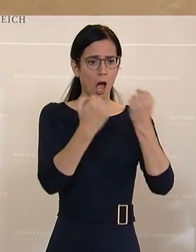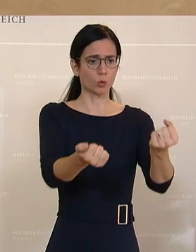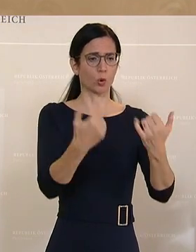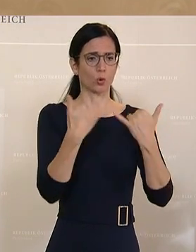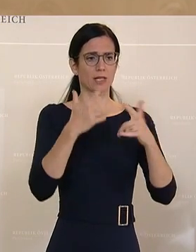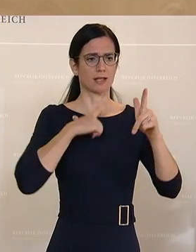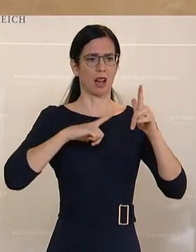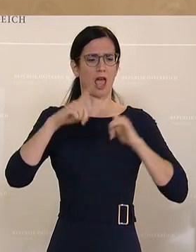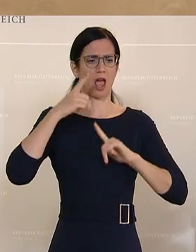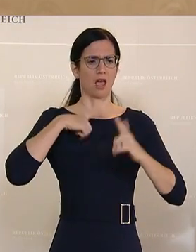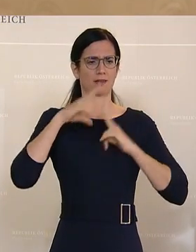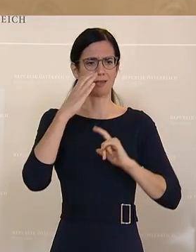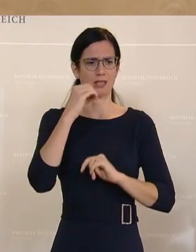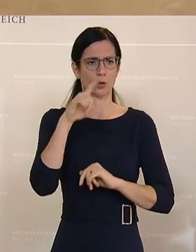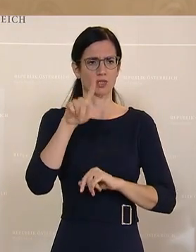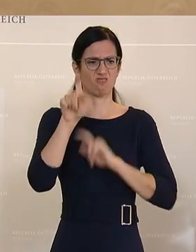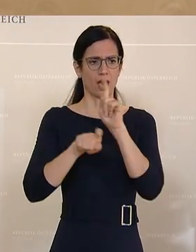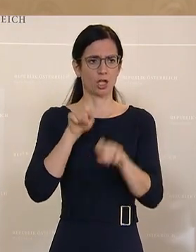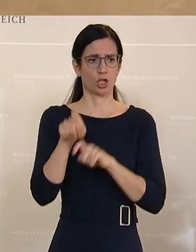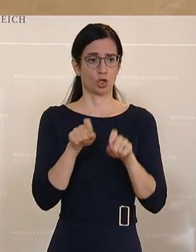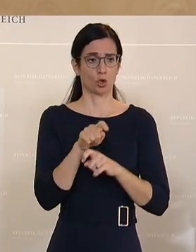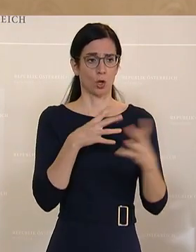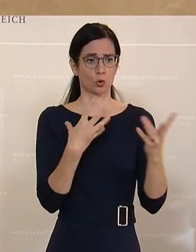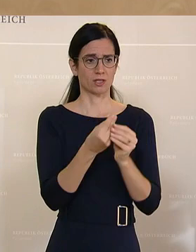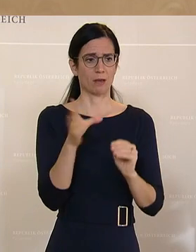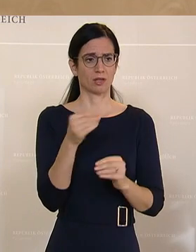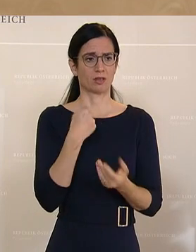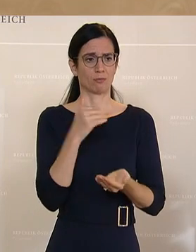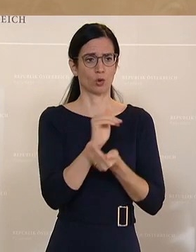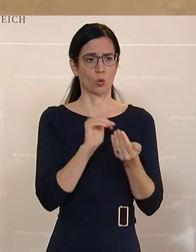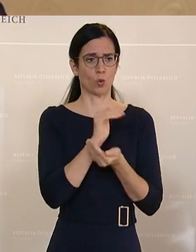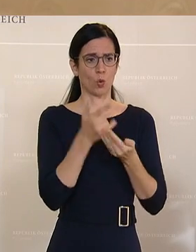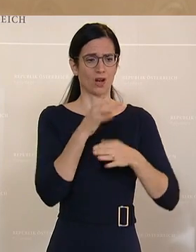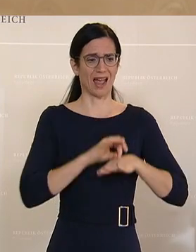Herrn Kogler gemeinsam eingeführt haben. Das ist die Wahrheit. Auch hier haben Sie versagt.